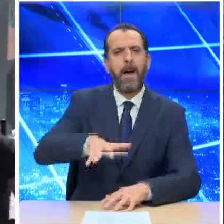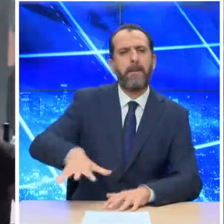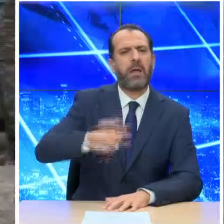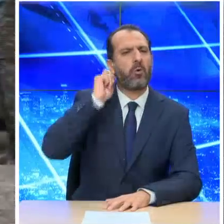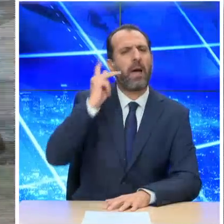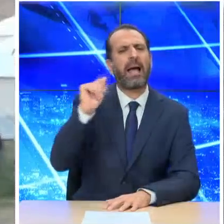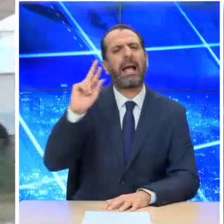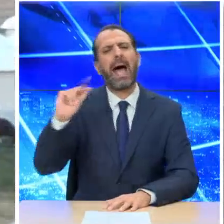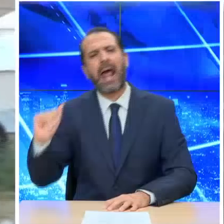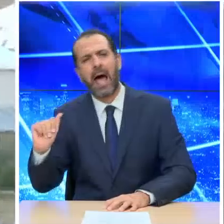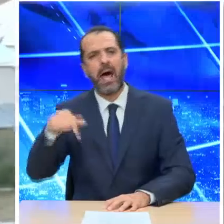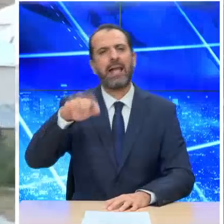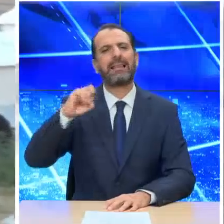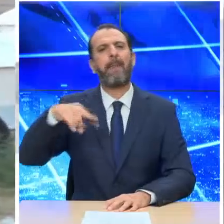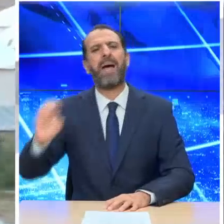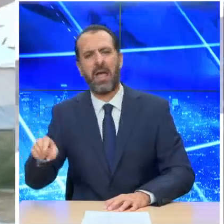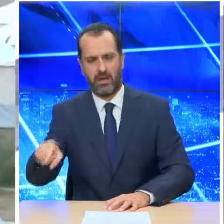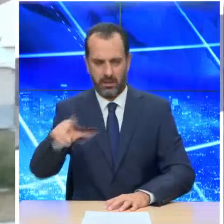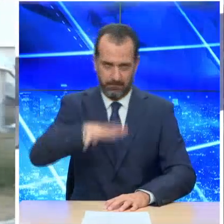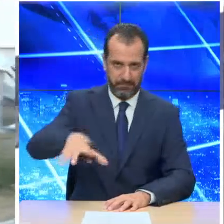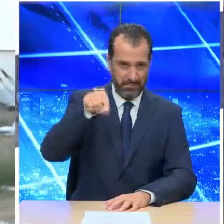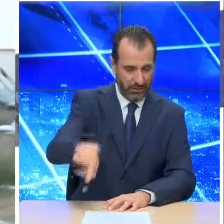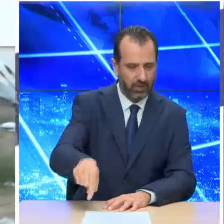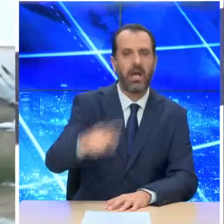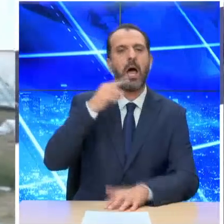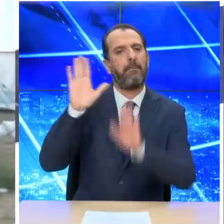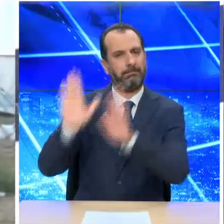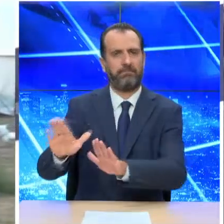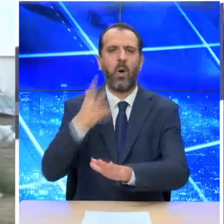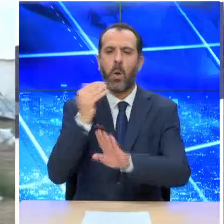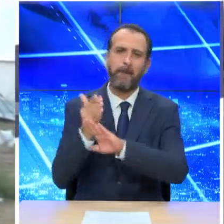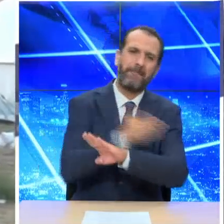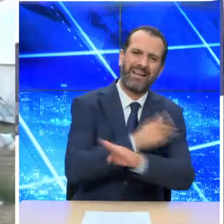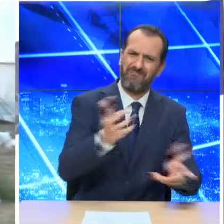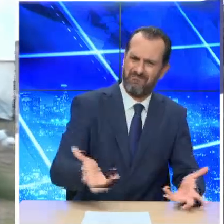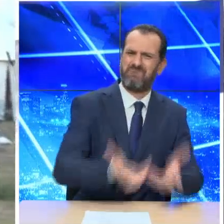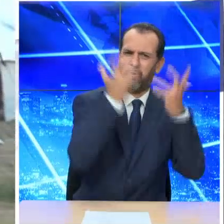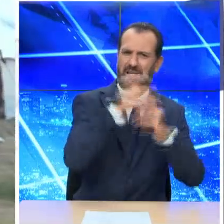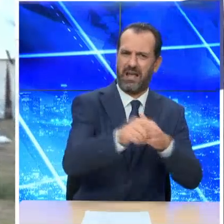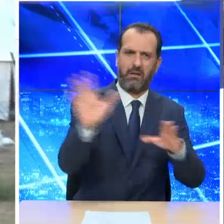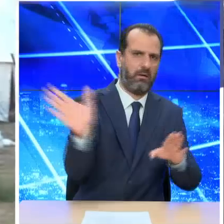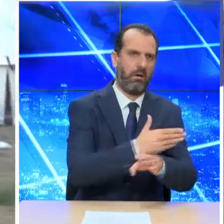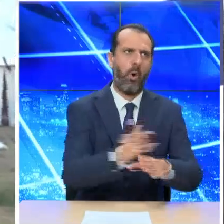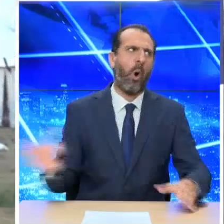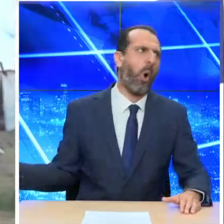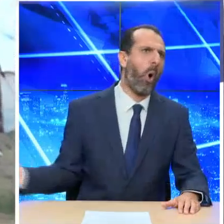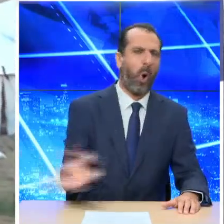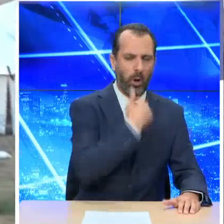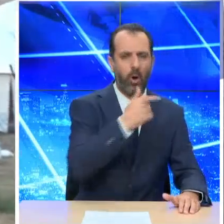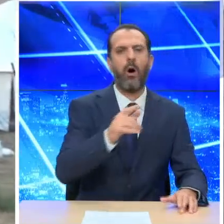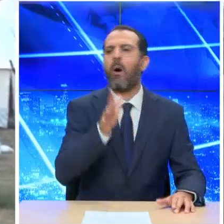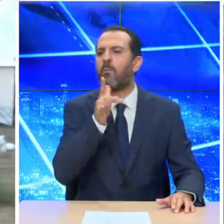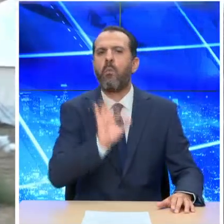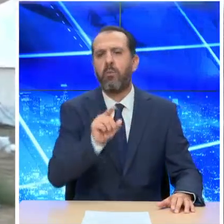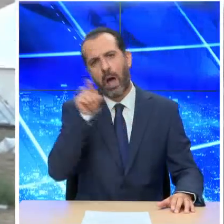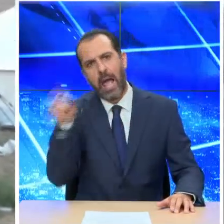φιλοξενηθούν οι πρόσφυγες και οι μετανάστες που έμειναν άστεγοι μετά την πυρκαγιά στο κίτ της Μόριας που κατέστρεψε ολοσχερό στις εγκαταστάσεις